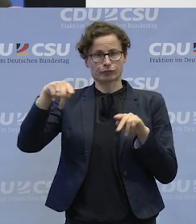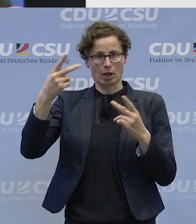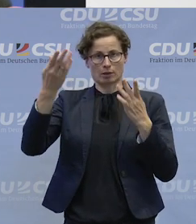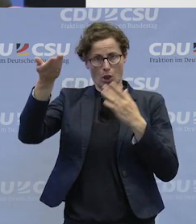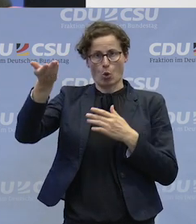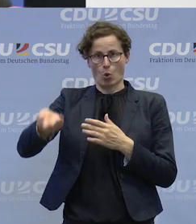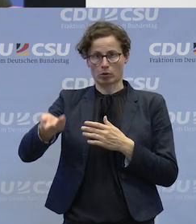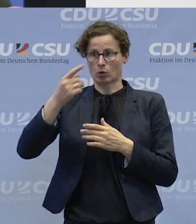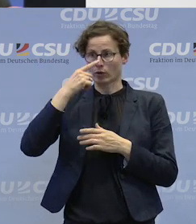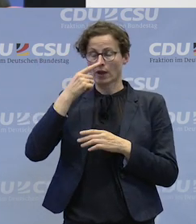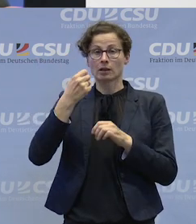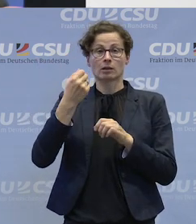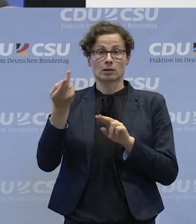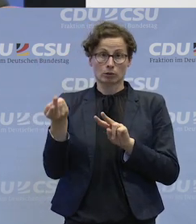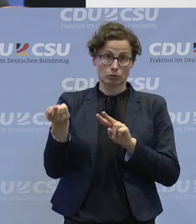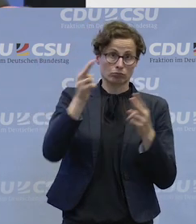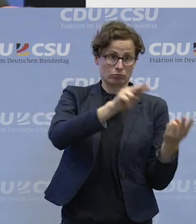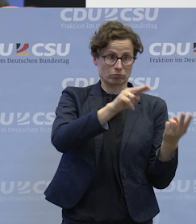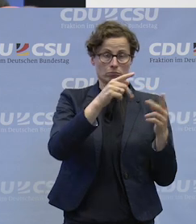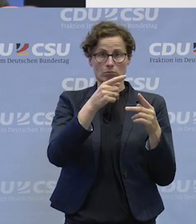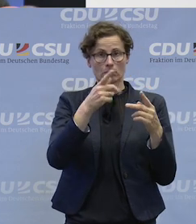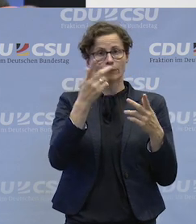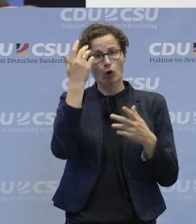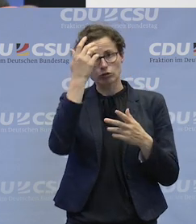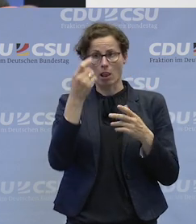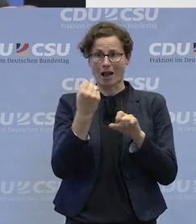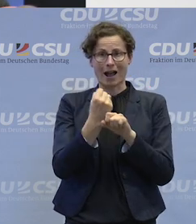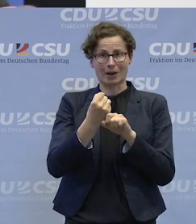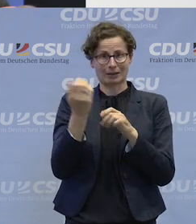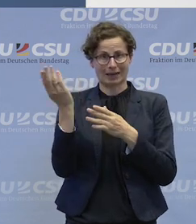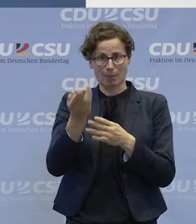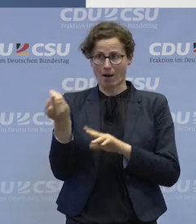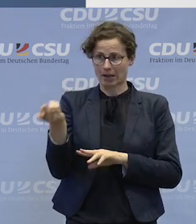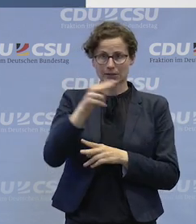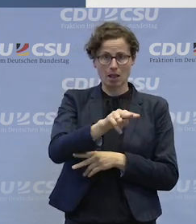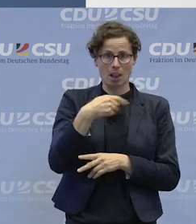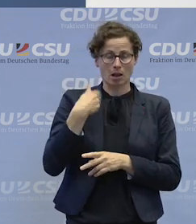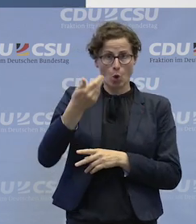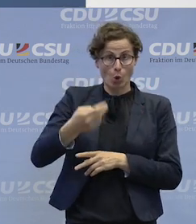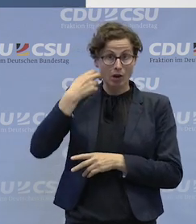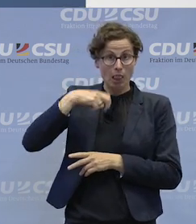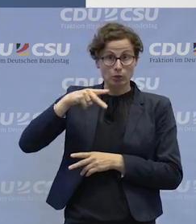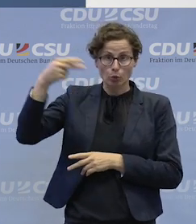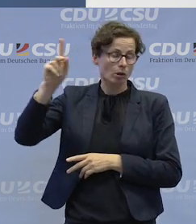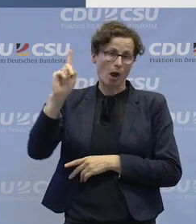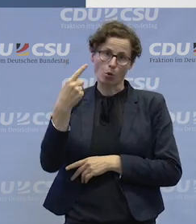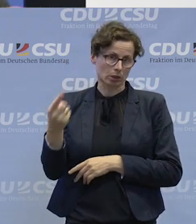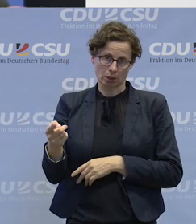wechselt, muss ich ja nicht an den alten Arbeitgeber was zurückzahlen, nur weil ich den Arbeitgeber wechsle. Also das heißt, da brauchen Sie gar keine Sorge zu haben.